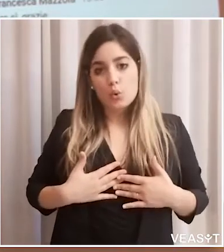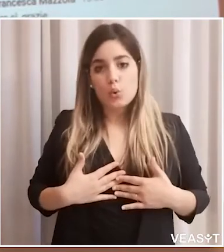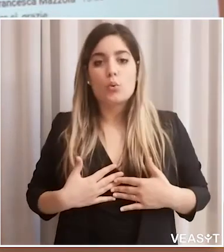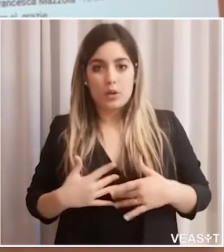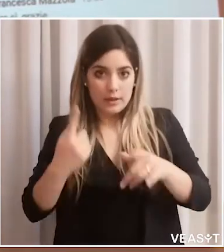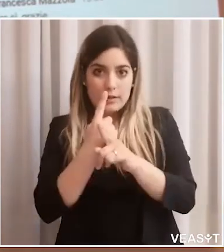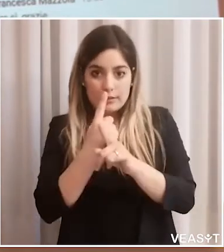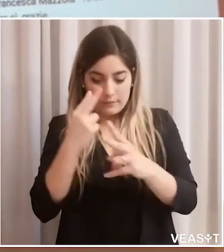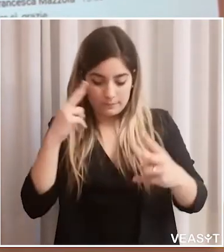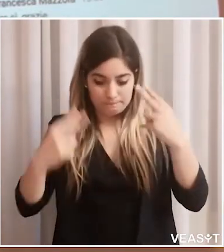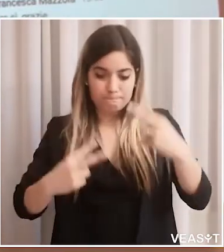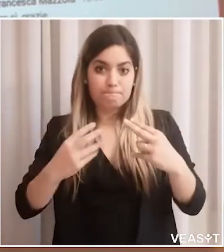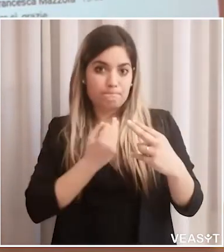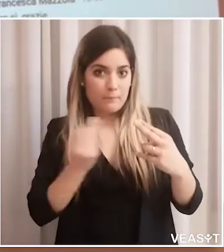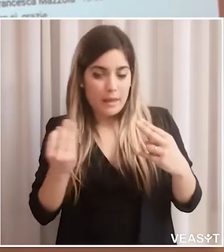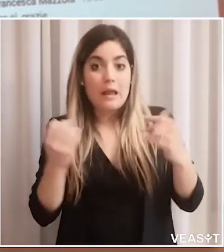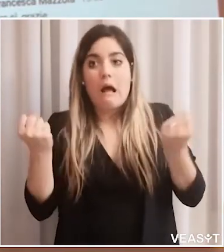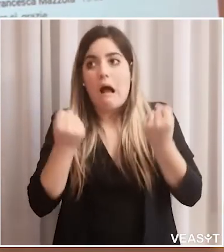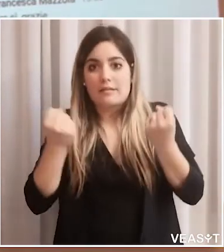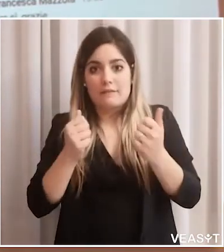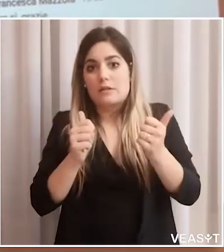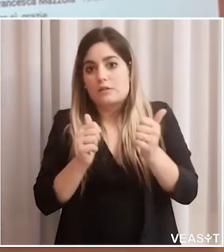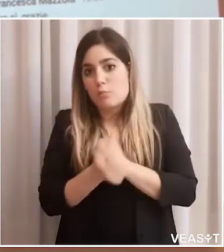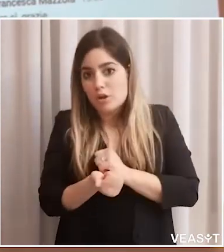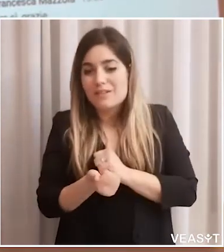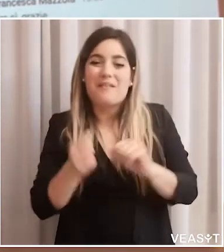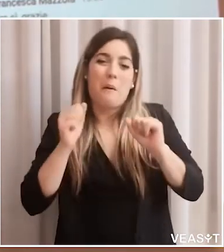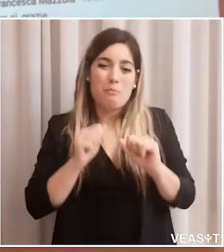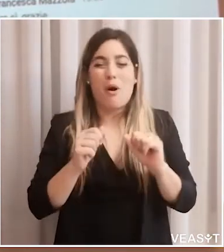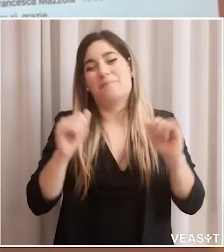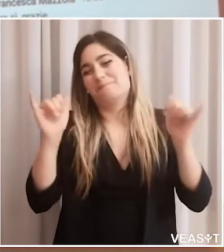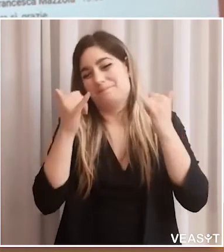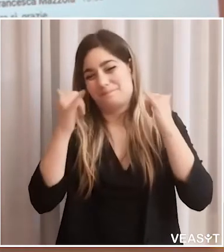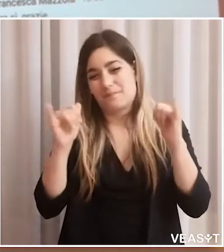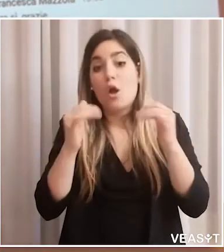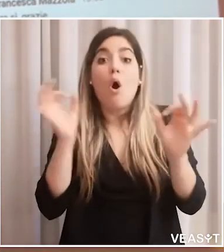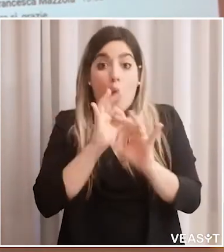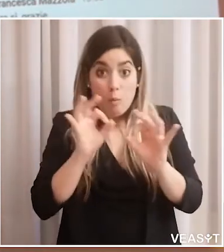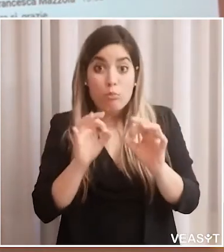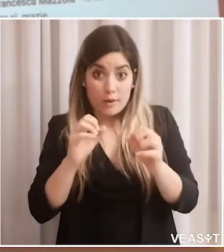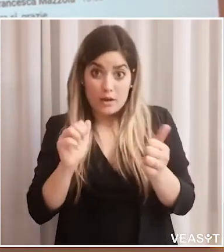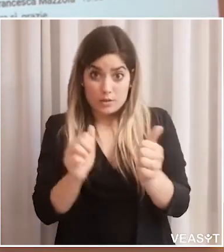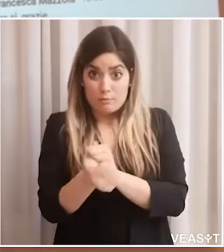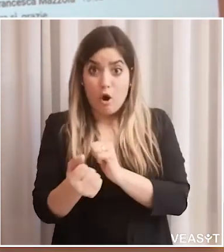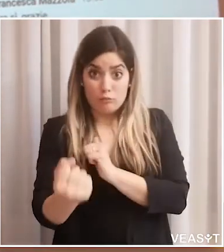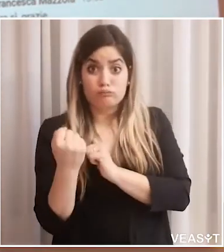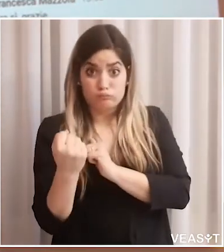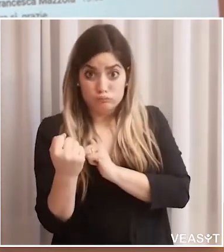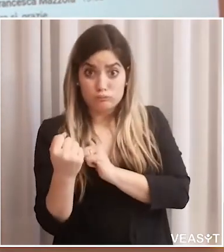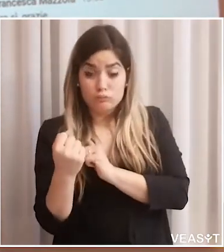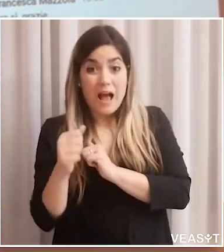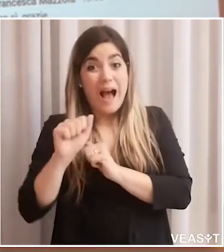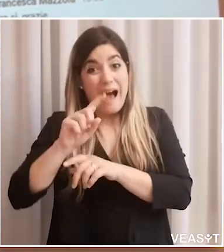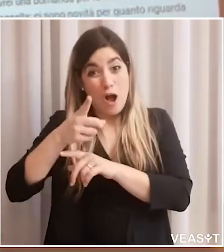certamente deserciato più in modelli, in decondizionale di lockdown sindicato. E a vario titolo che intende affrontare l'attività